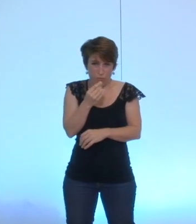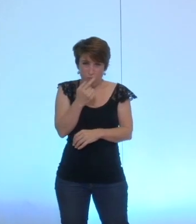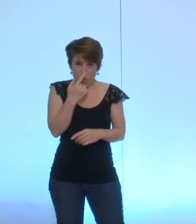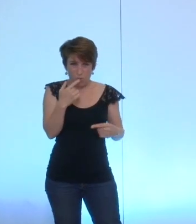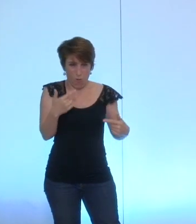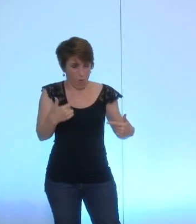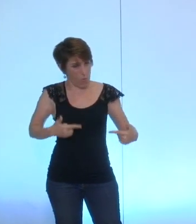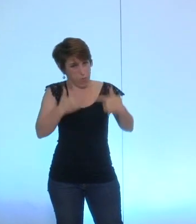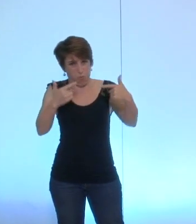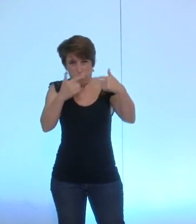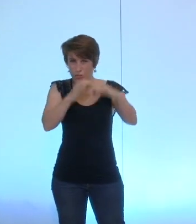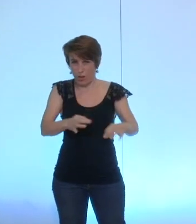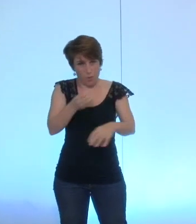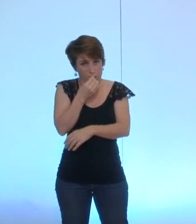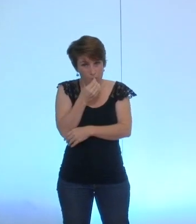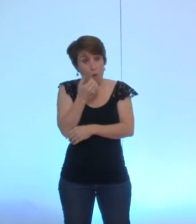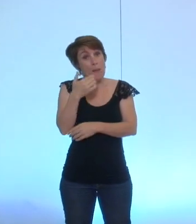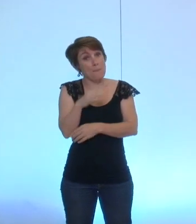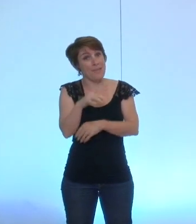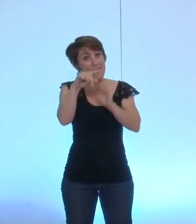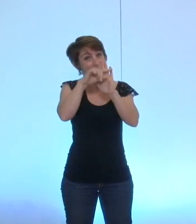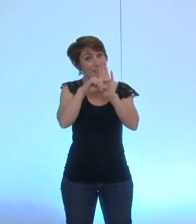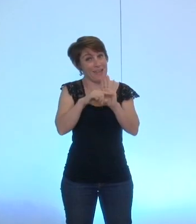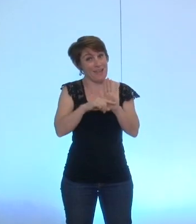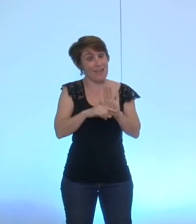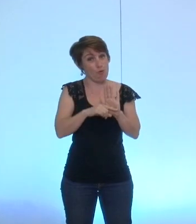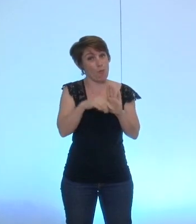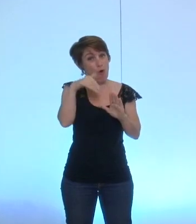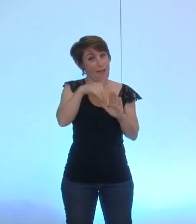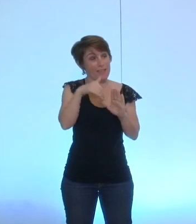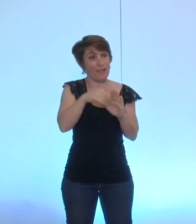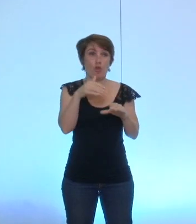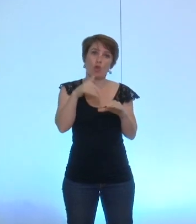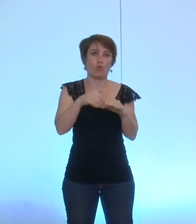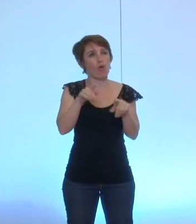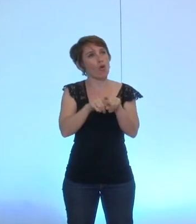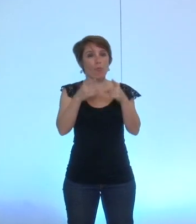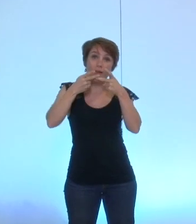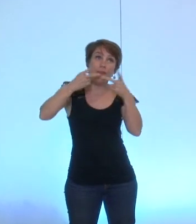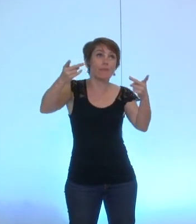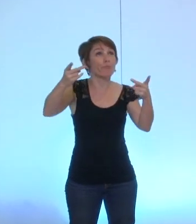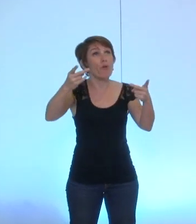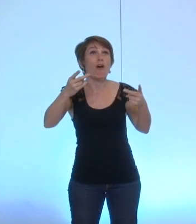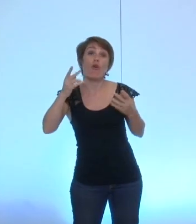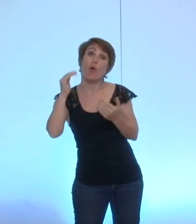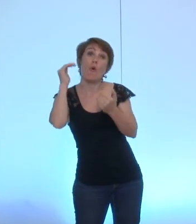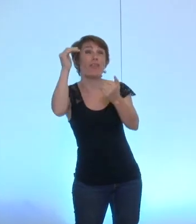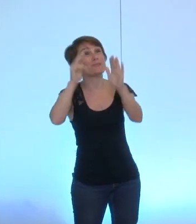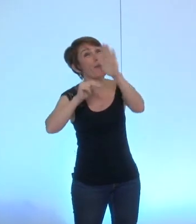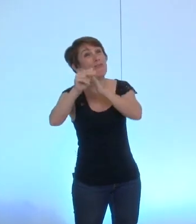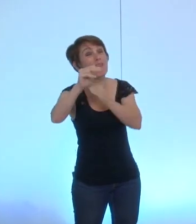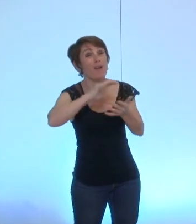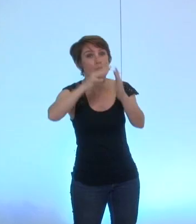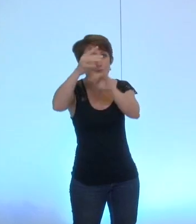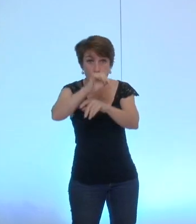règlement intérieur Monsieur Safar non pas de faire une déclaration d'intention mais de codifier la façon justement que